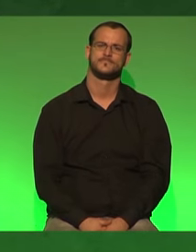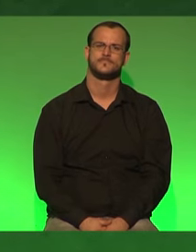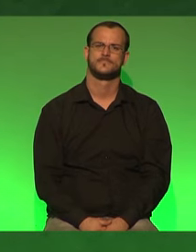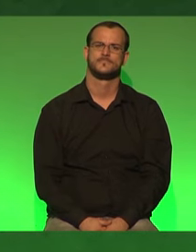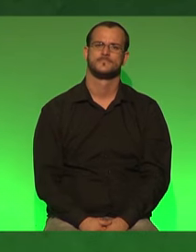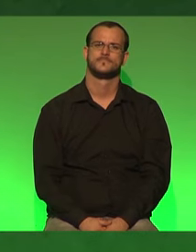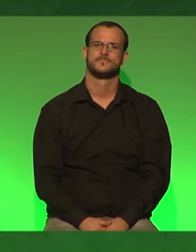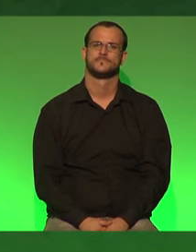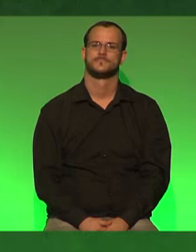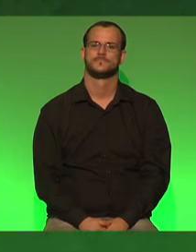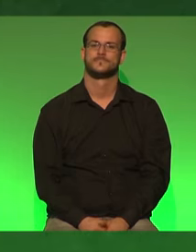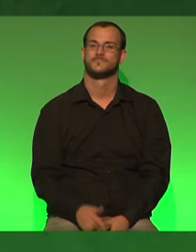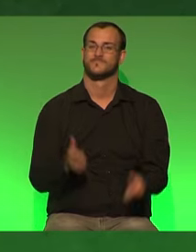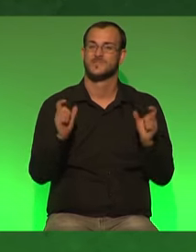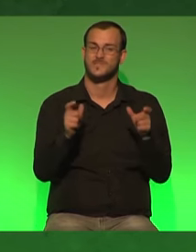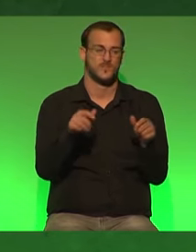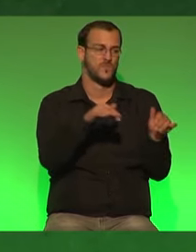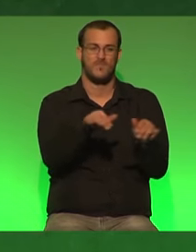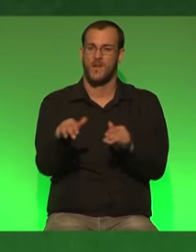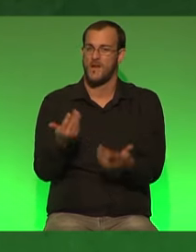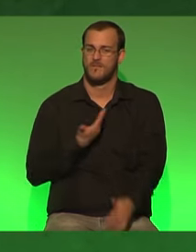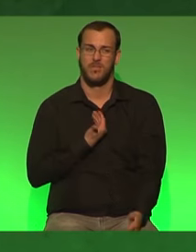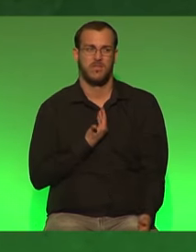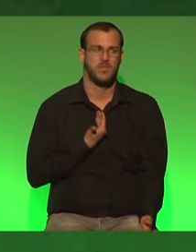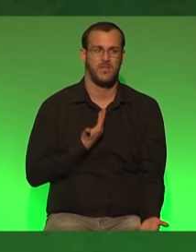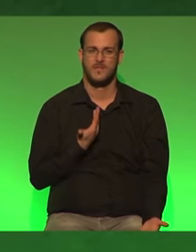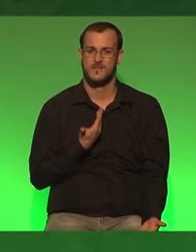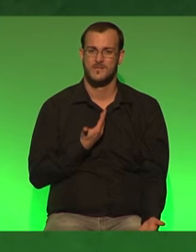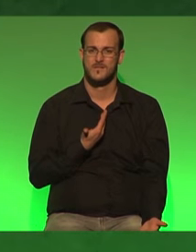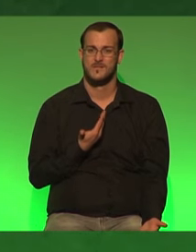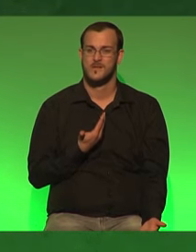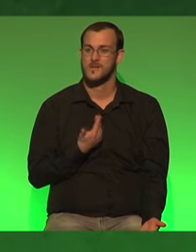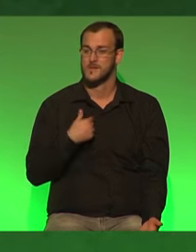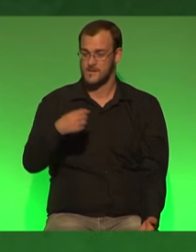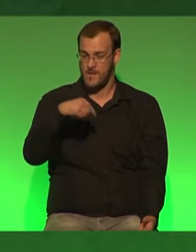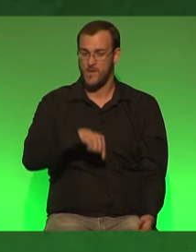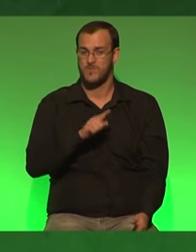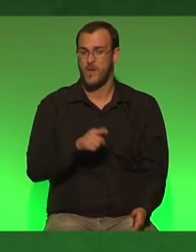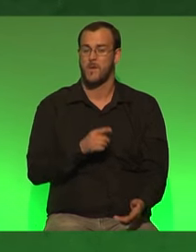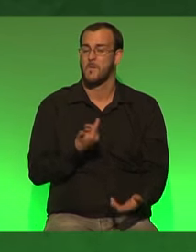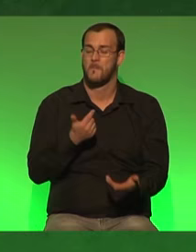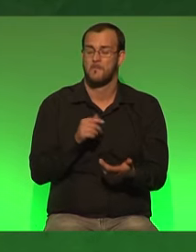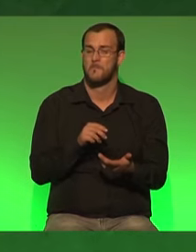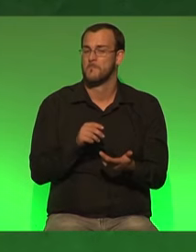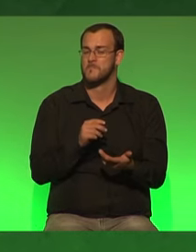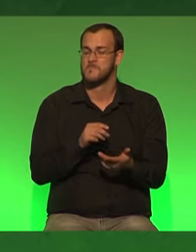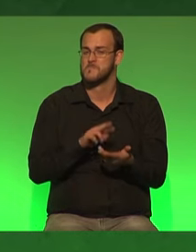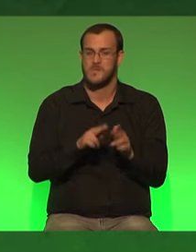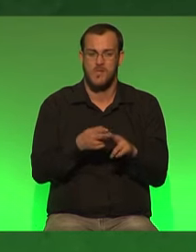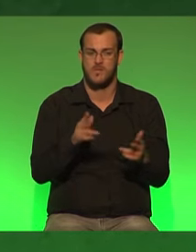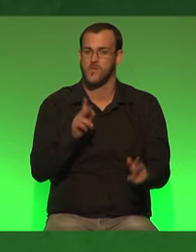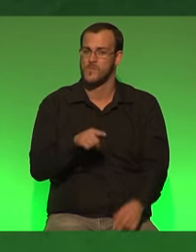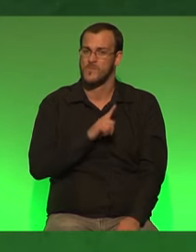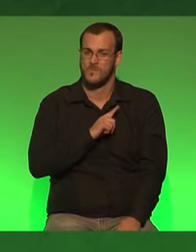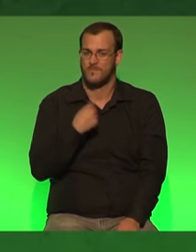es gibt verunsicherung in der gesellschaft bis weit in die mitte bis in unsere mitgliedschaft bis in unsere wählerin ganz sicher